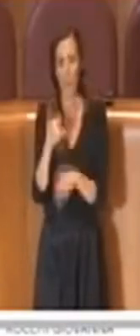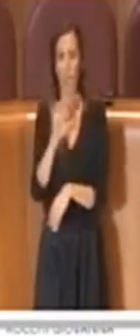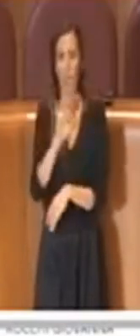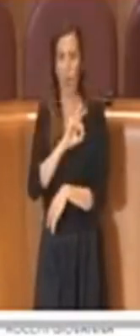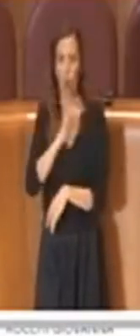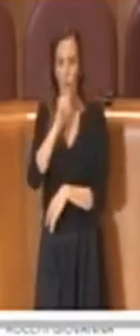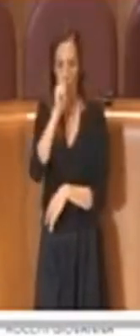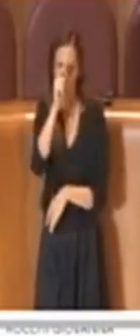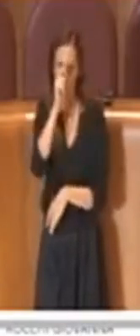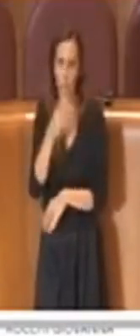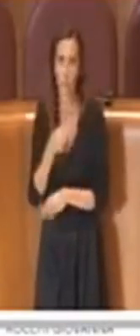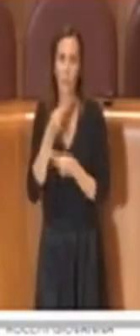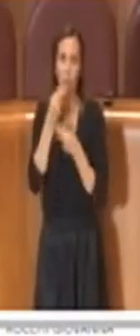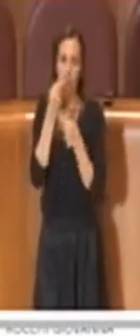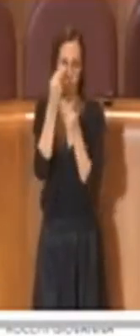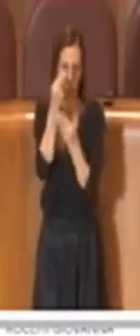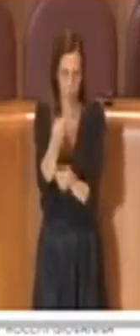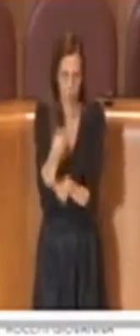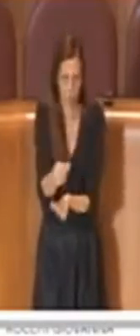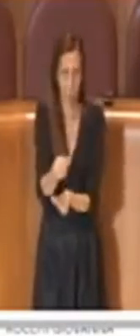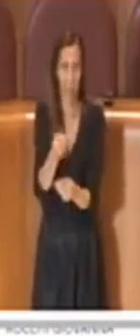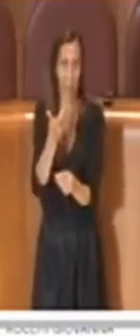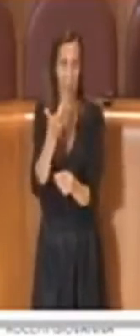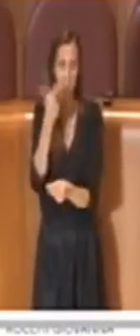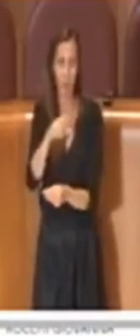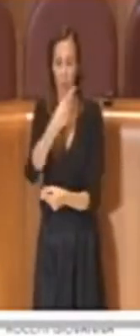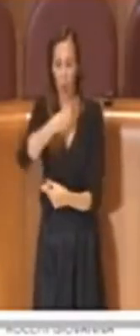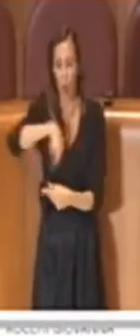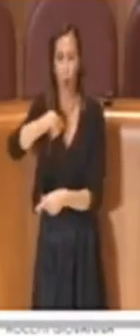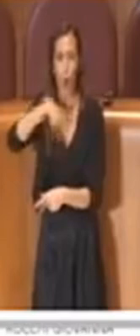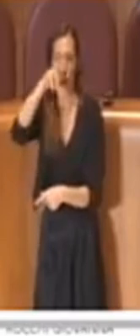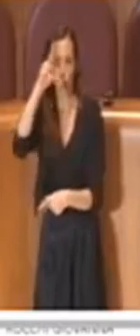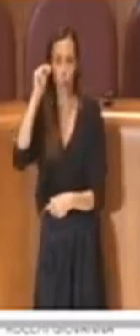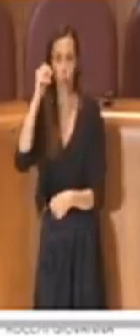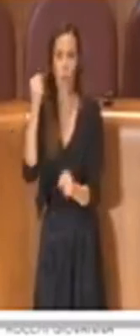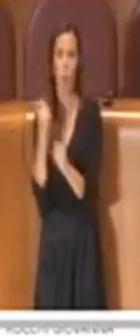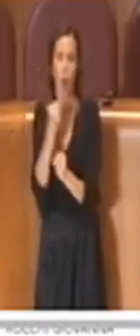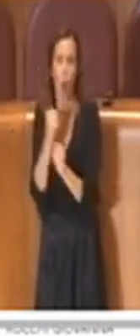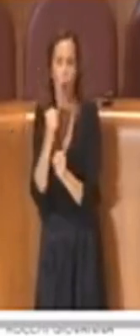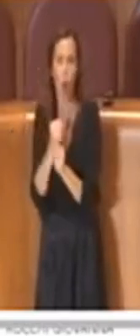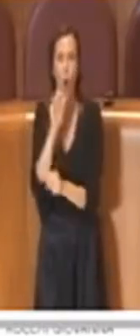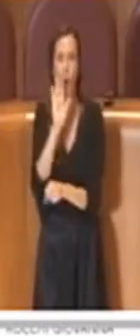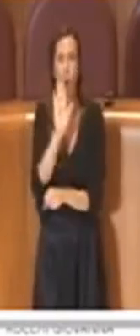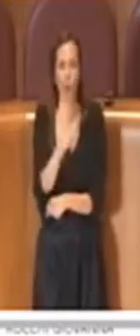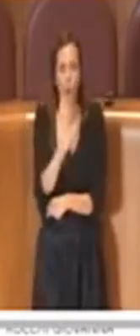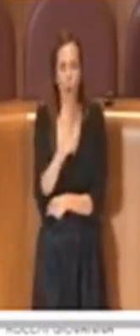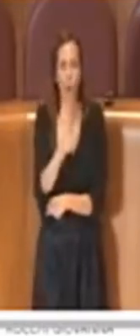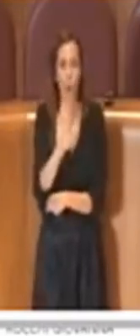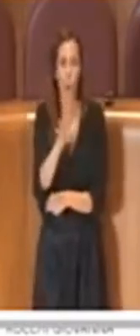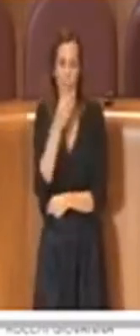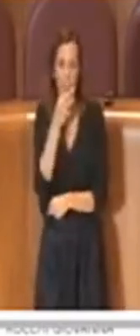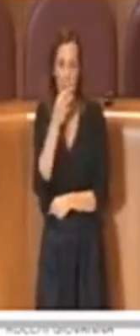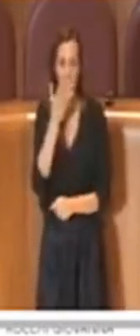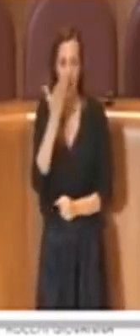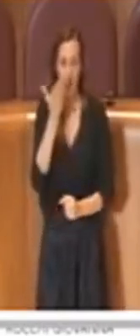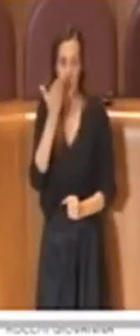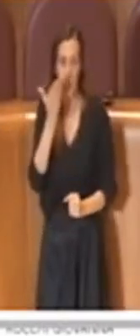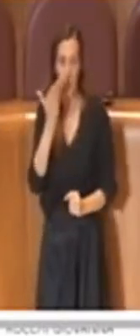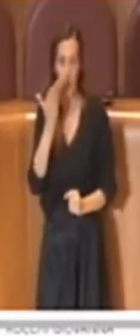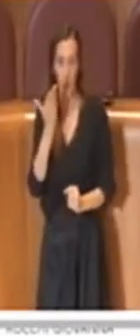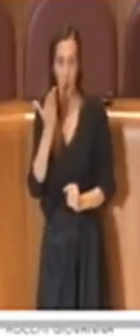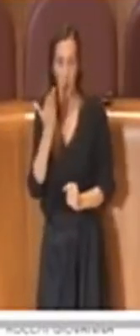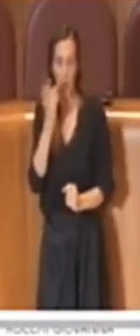questa opera e questa opera che porta a distinguersi un